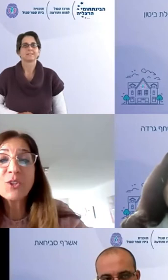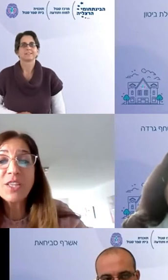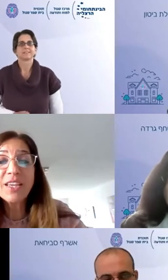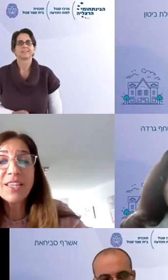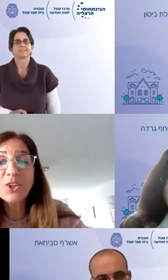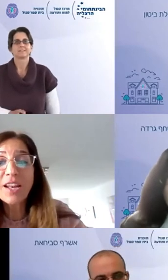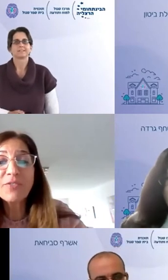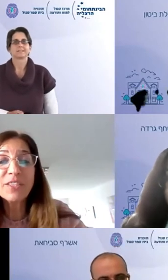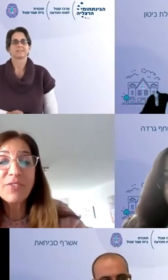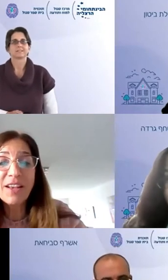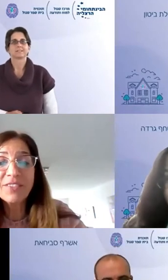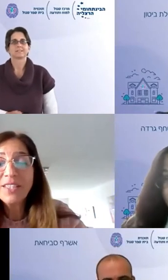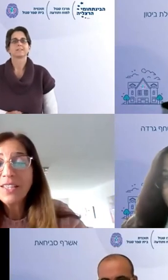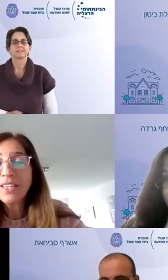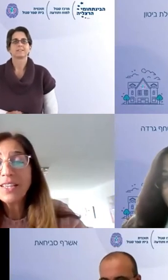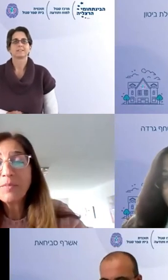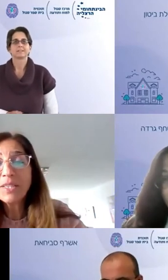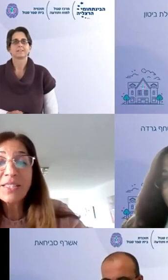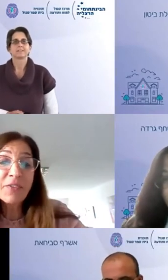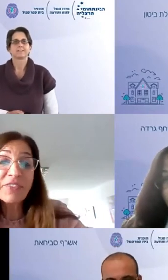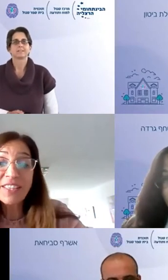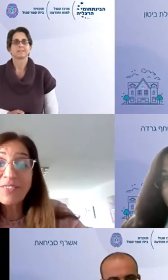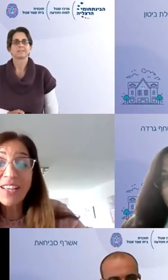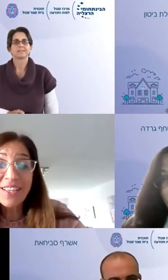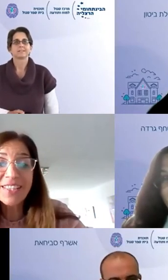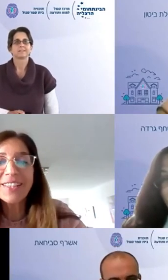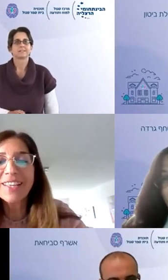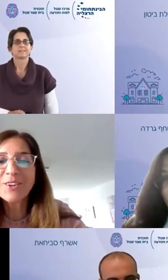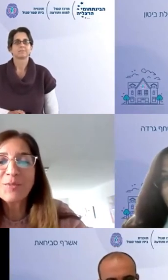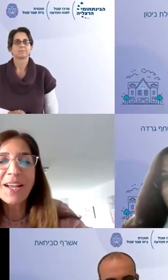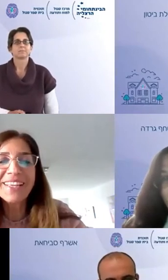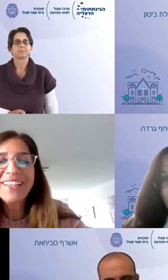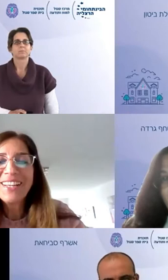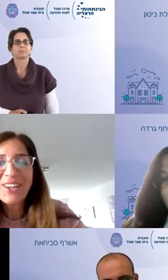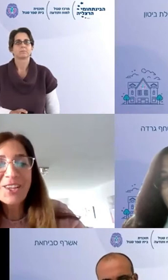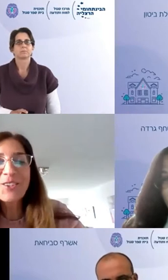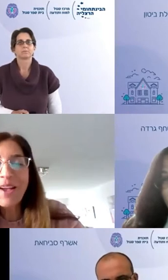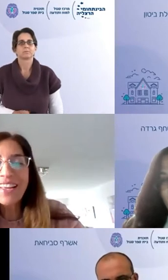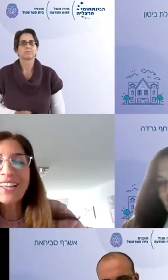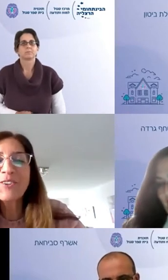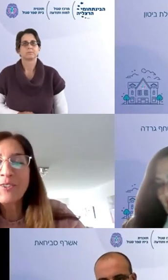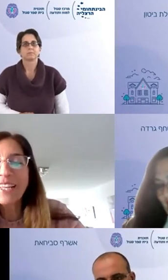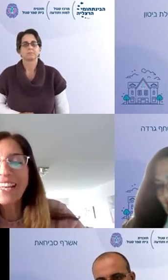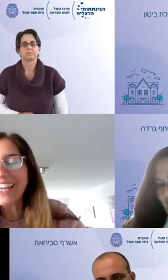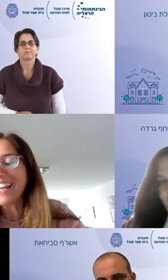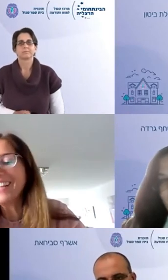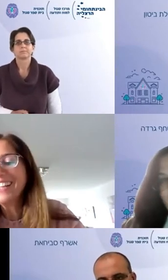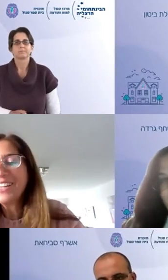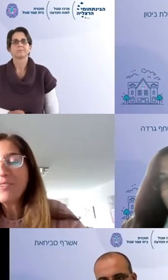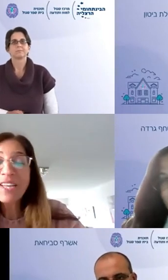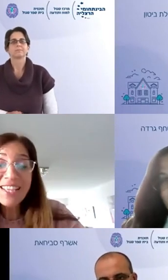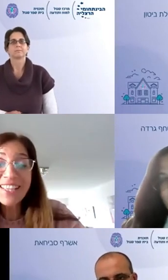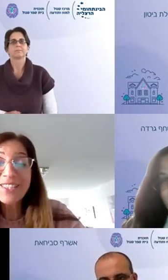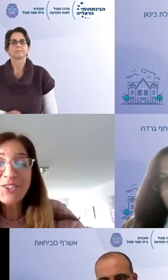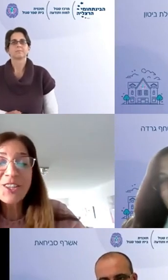ספר יסודי, כיתות א' עד ו' בית הספר ותיק כבר יחסית לקודמי לא לקודמי, אלא לקודמי לאייל